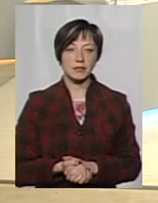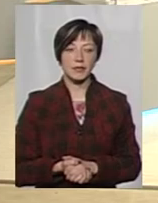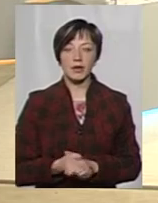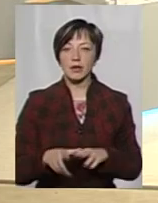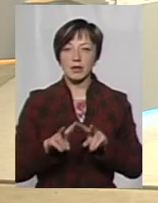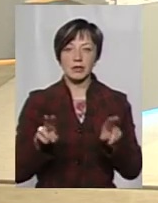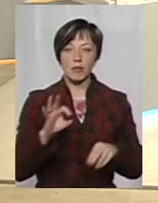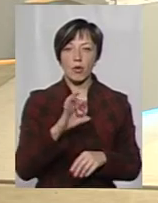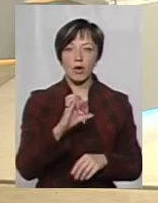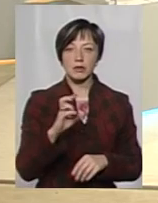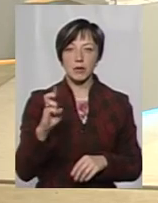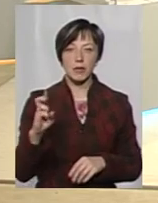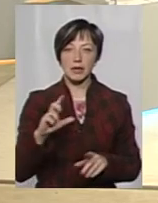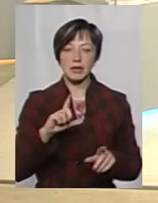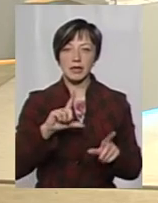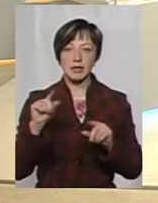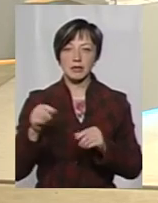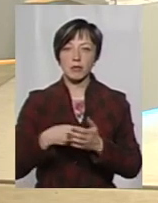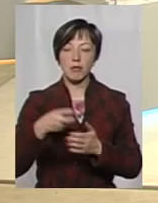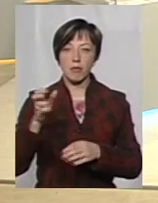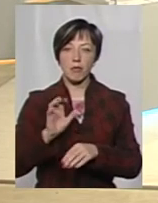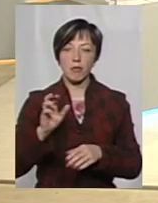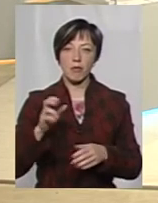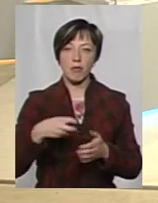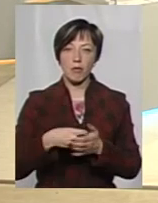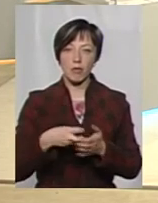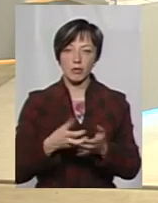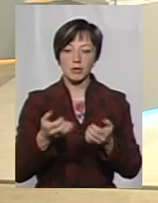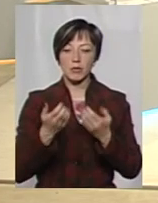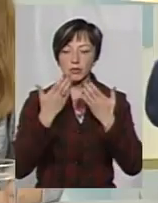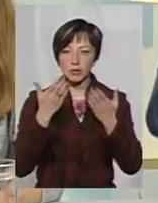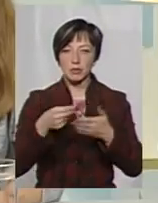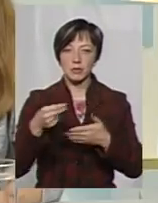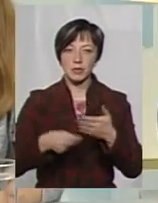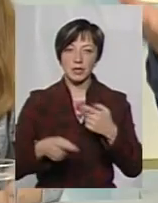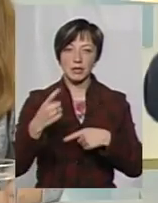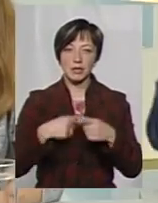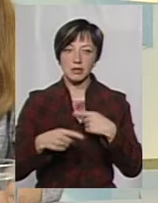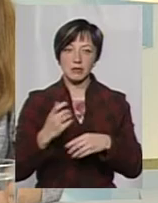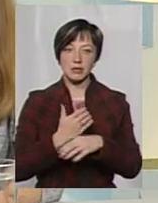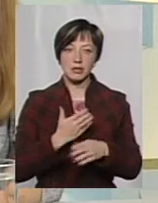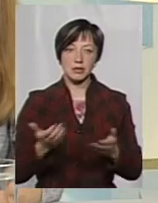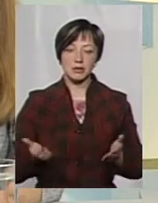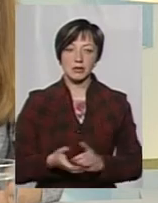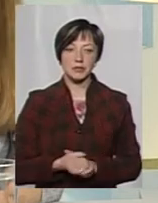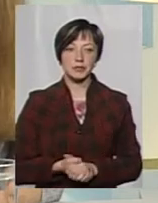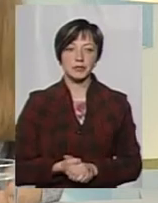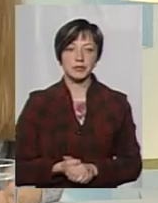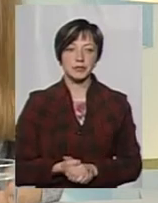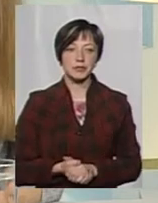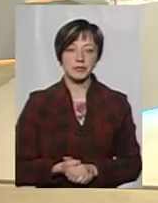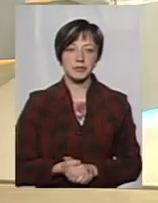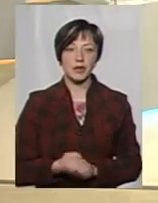і ОСББ. ОСББ не їздять, відправляють по пошті. Поки там візьме людина, подивиться, підпише, назад перейшла і повідомить. Це